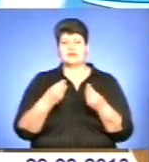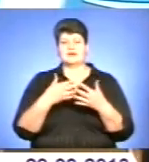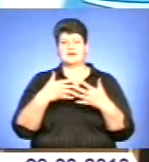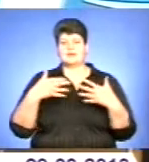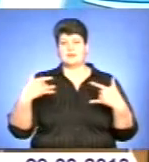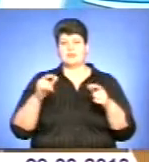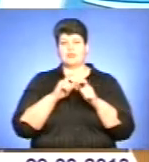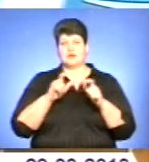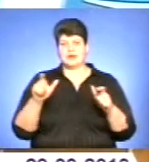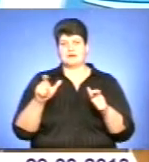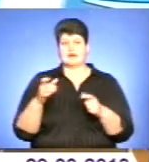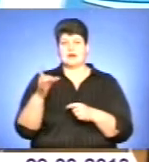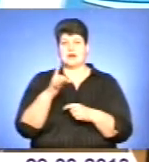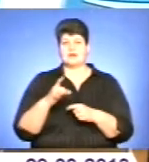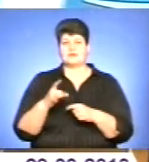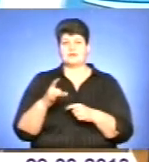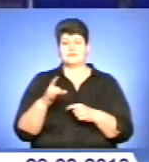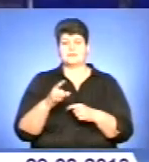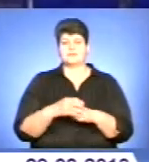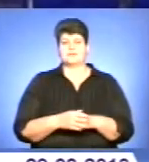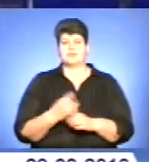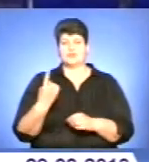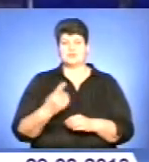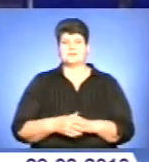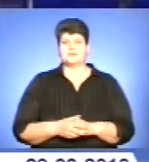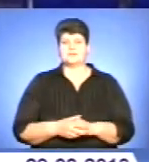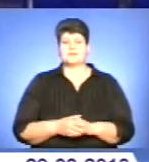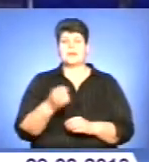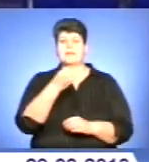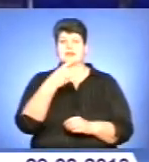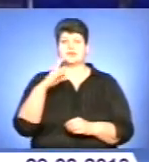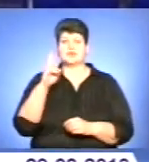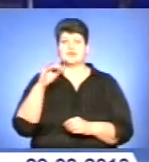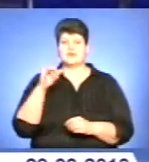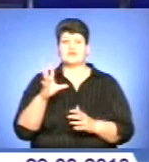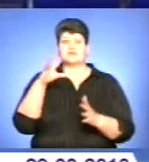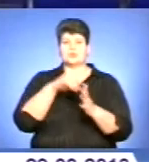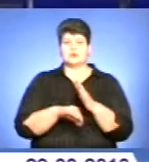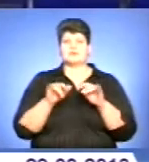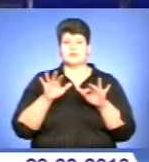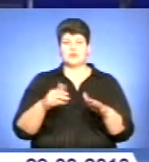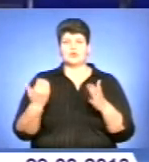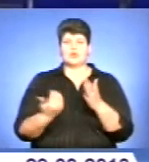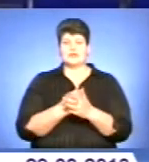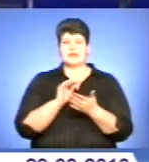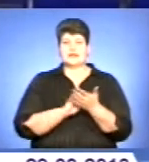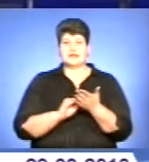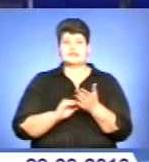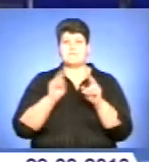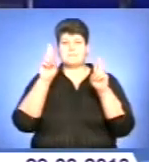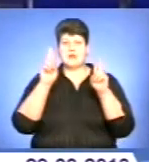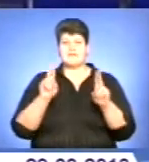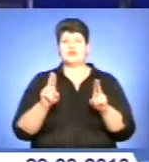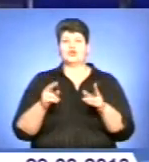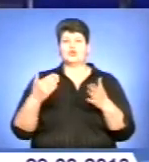Тернополя, чи будь-якого району Тернопільської області. З 15 квітня вступає в дію нова редакція правил дорожнього руху